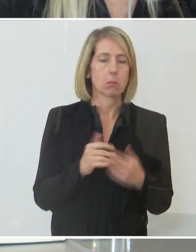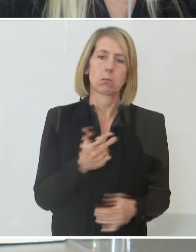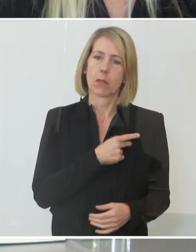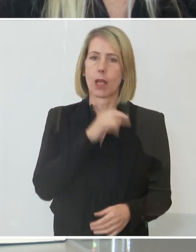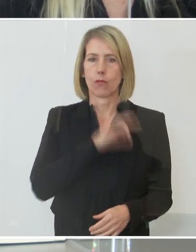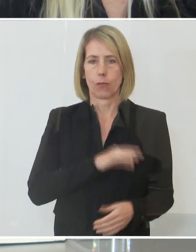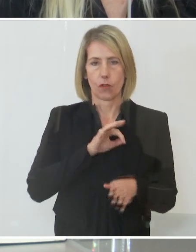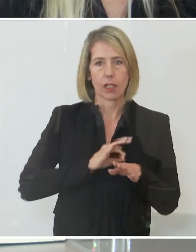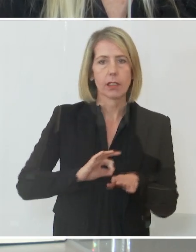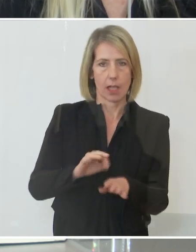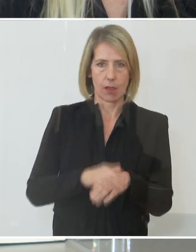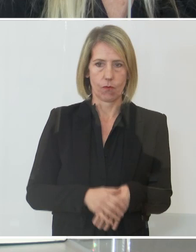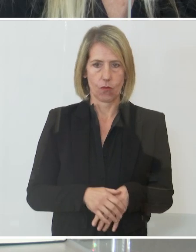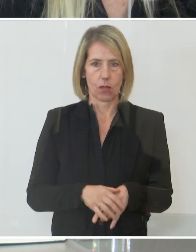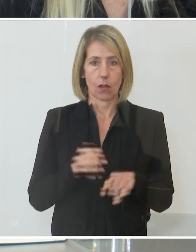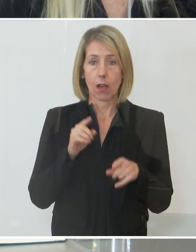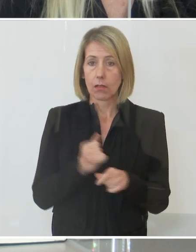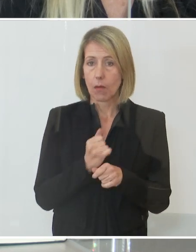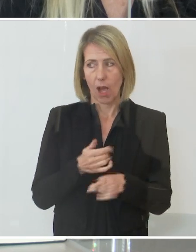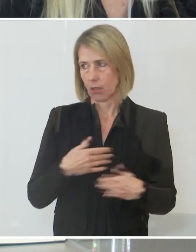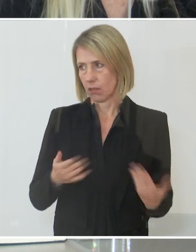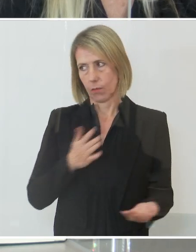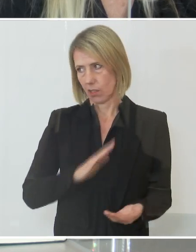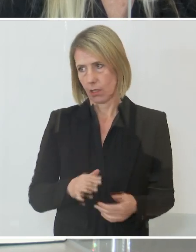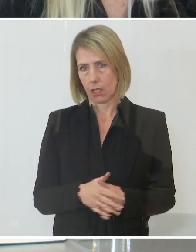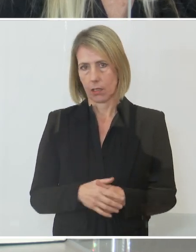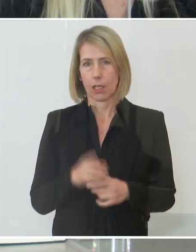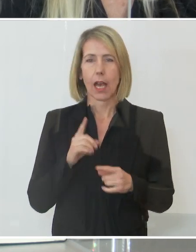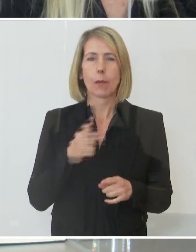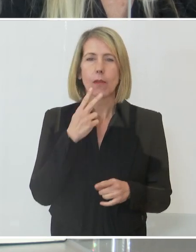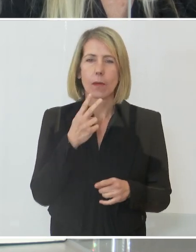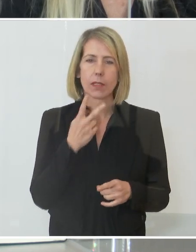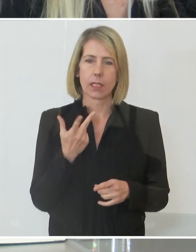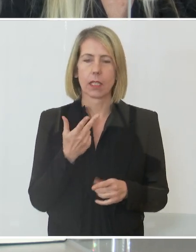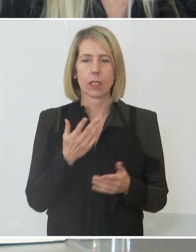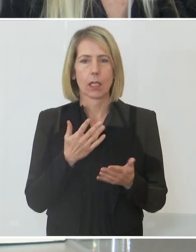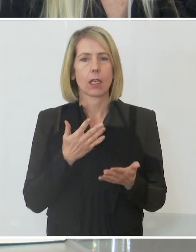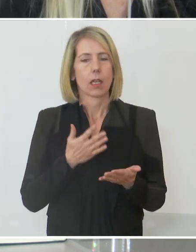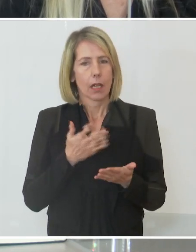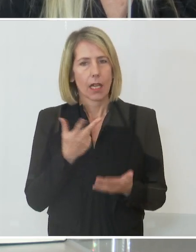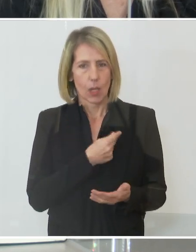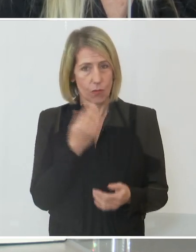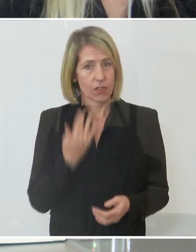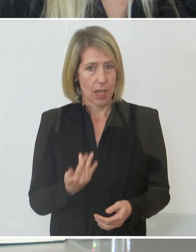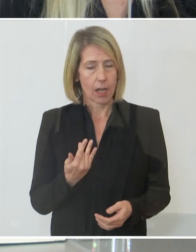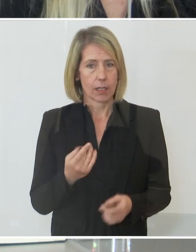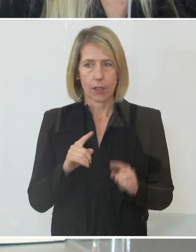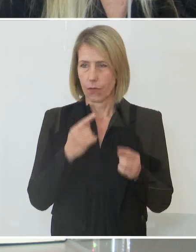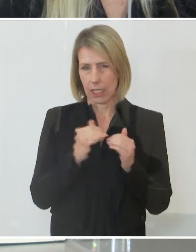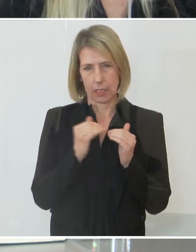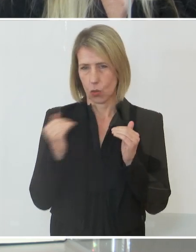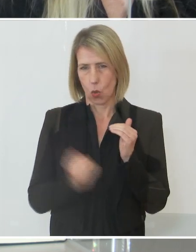Das macht niemand gern. Aber wenn man sich die Durchimpfungsrate anschaut, so sind wir zu nieder